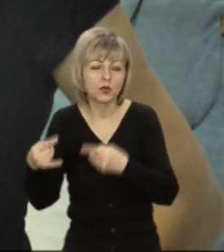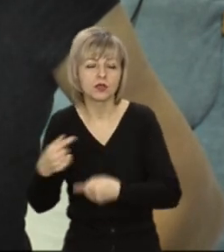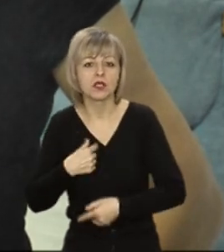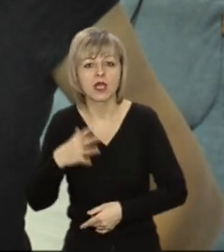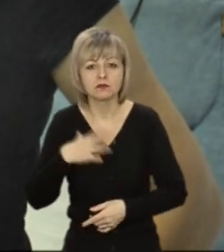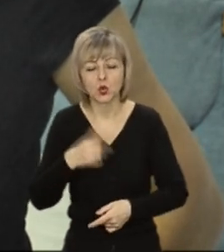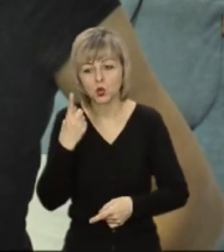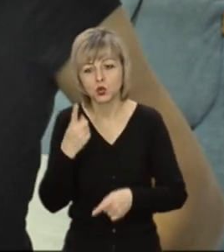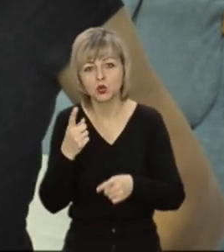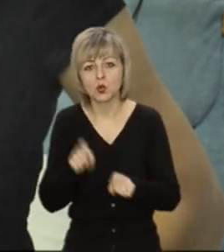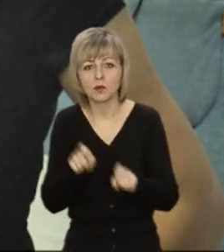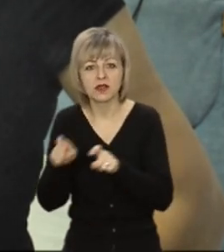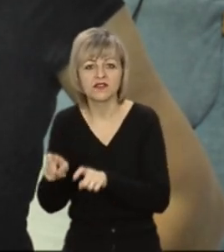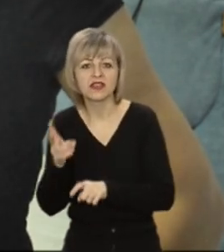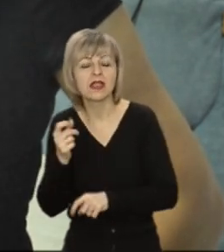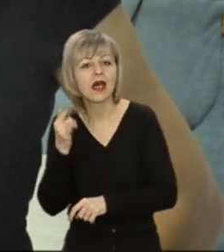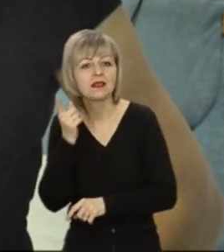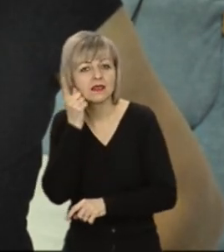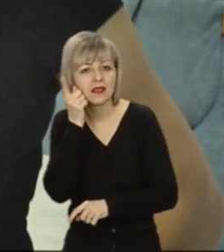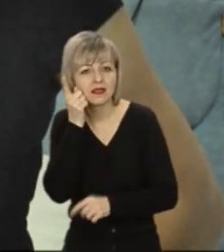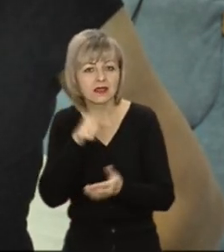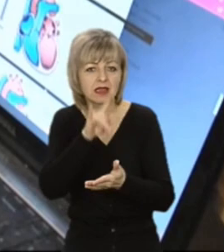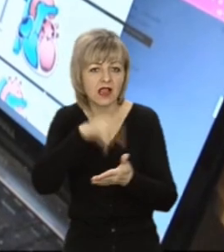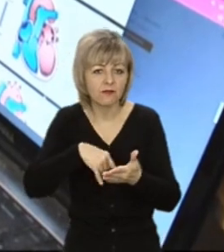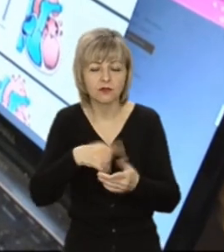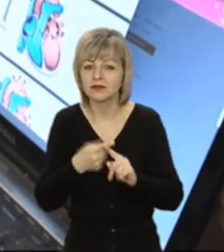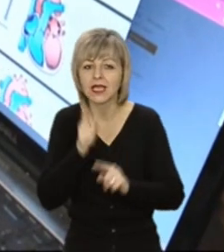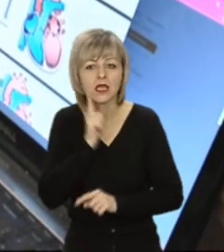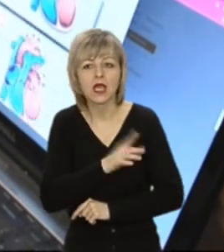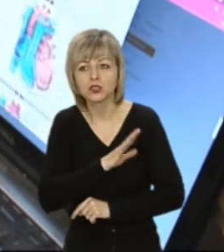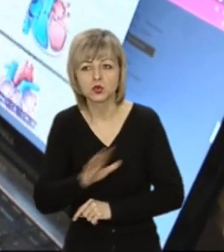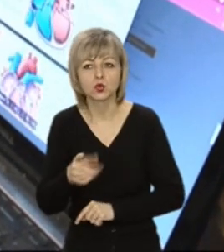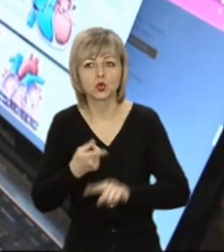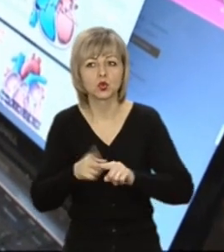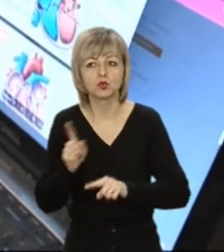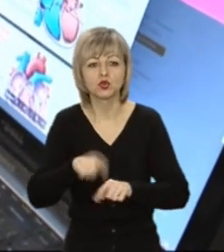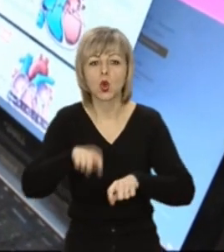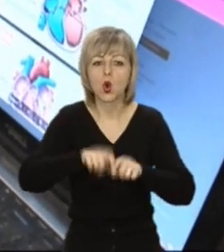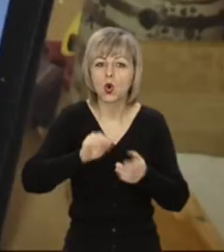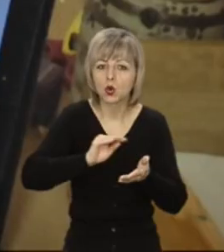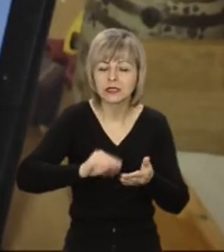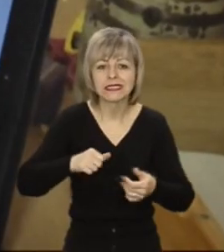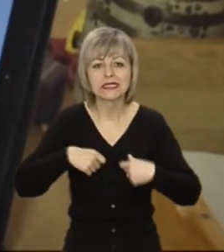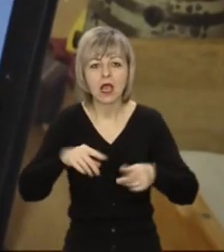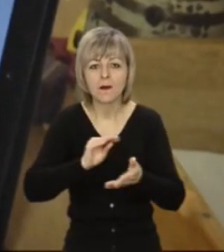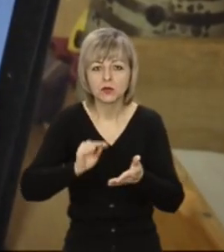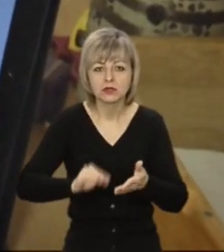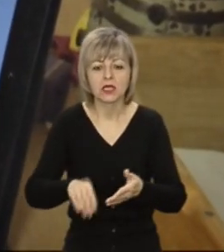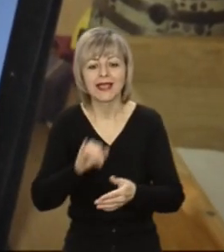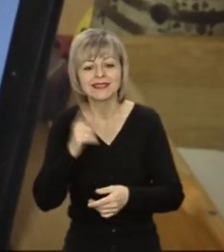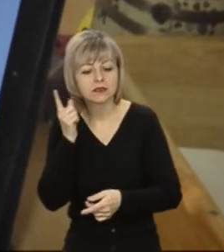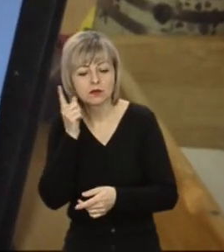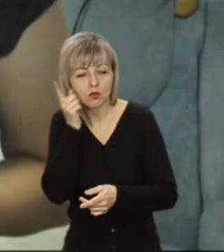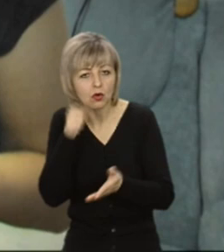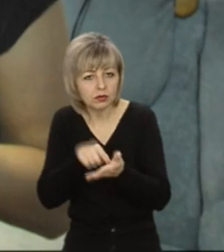перевести одну з них на телефон. А це дуже незручно, тому що контрольні і самостійні виконувати з телефона